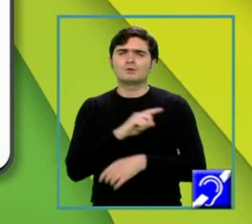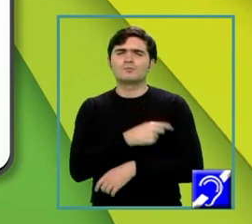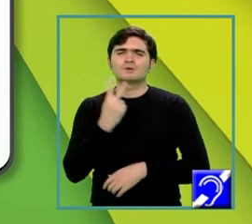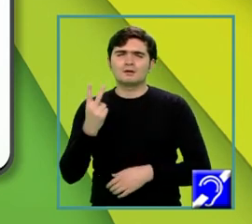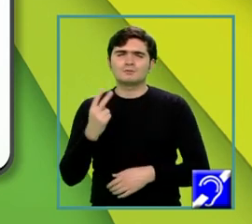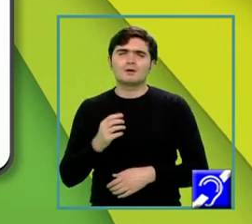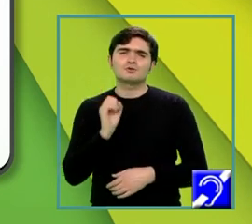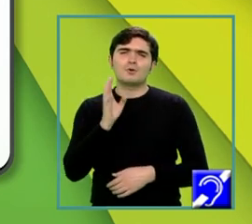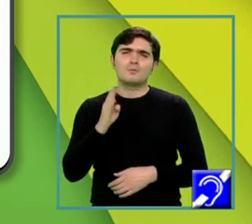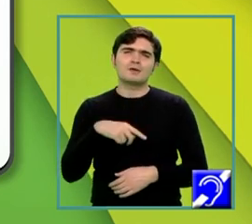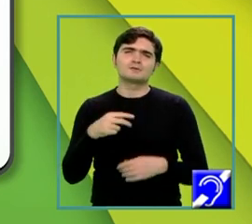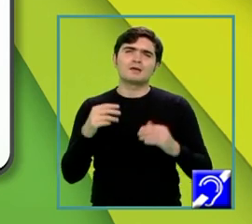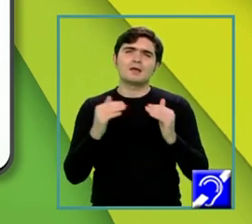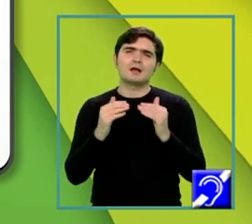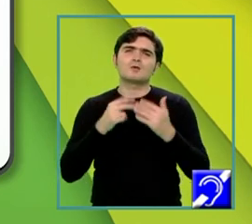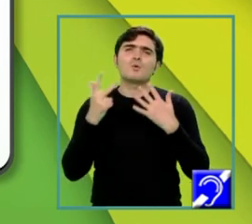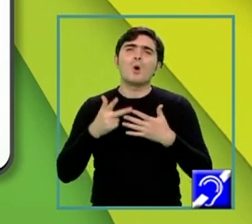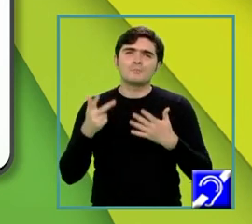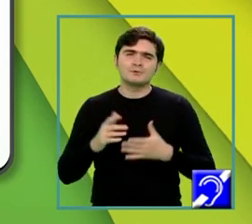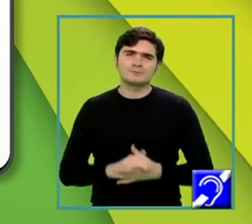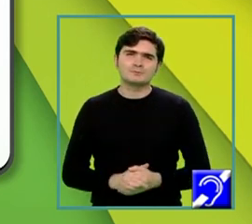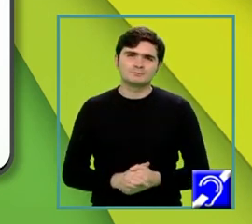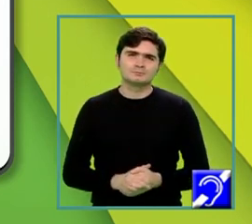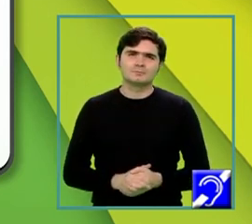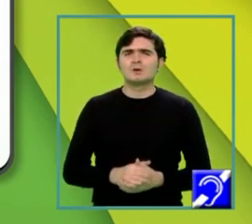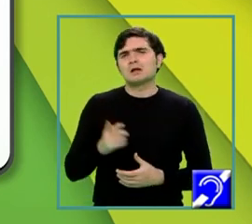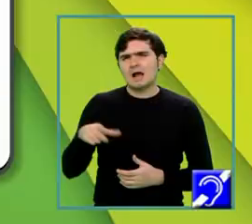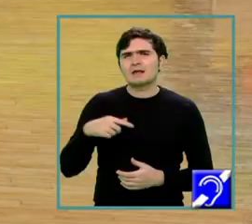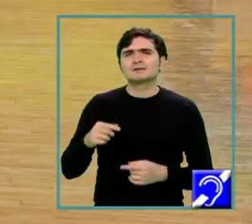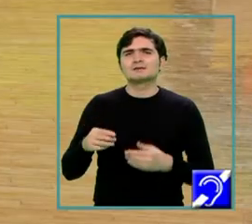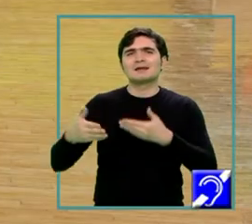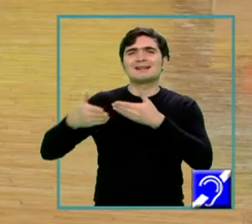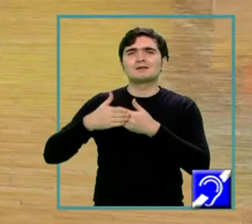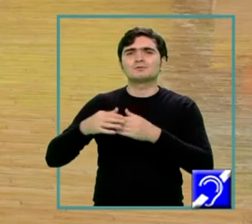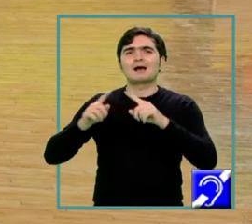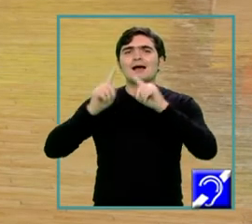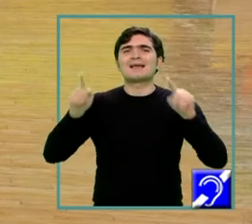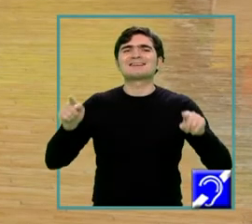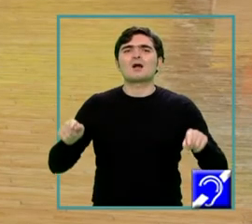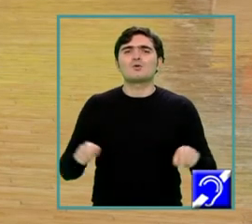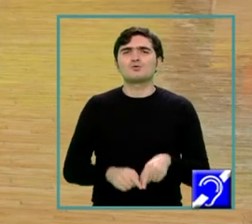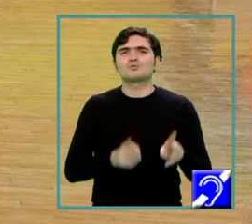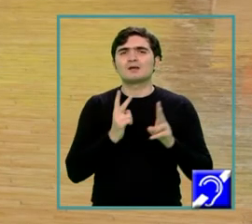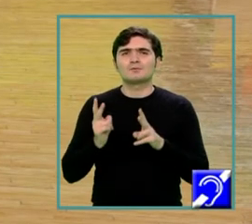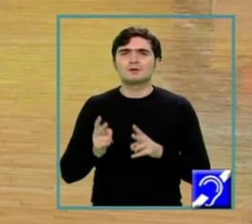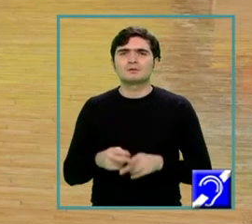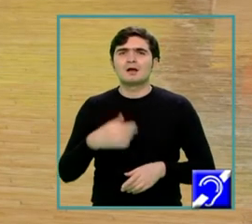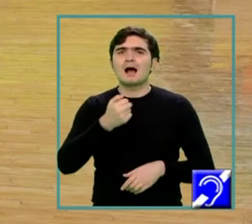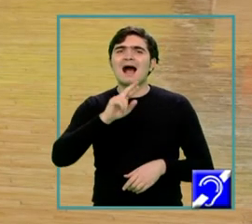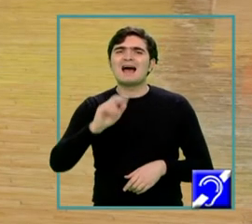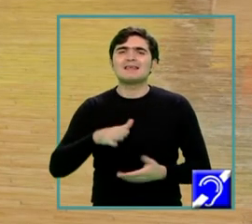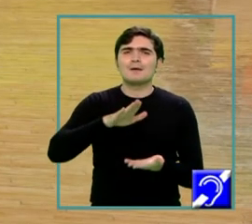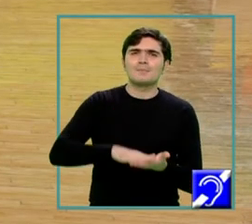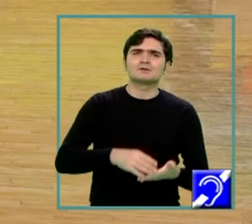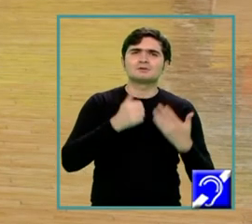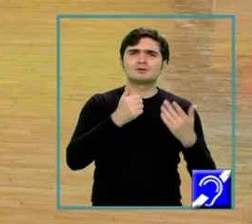cu 18, care de fapt este și latura hexagonului regulat. Area bazei, care este 6 ori L